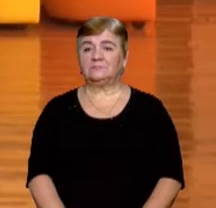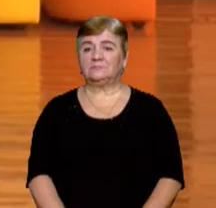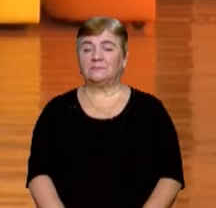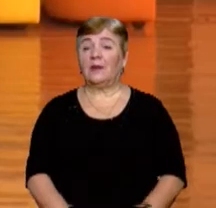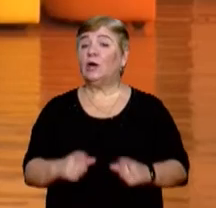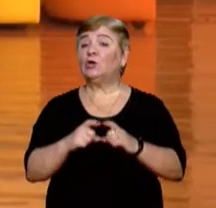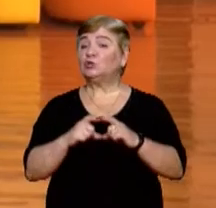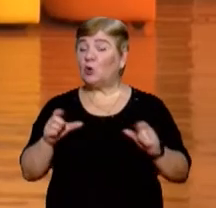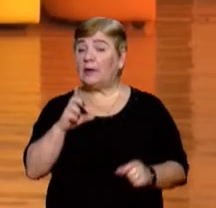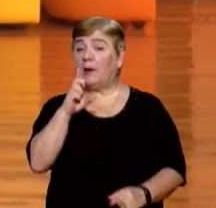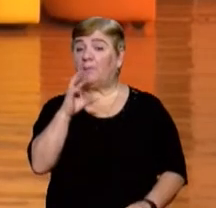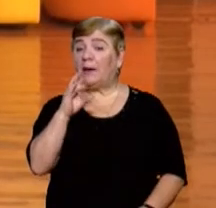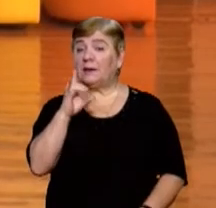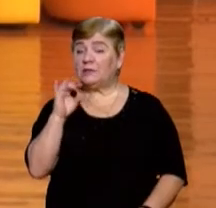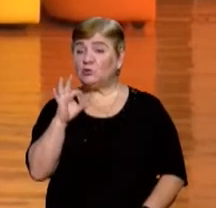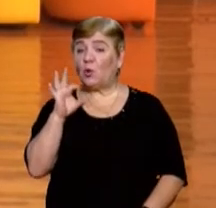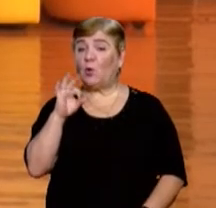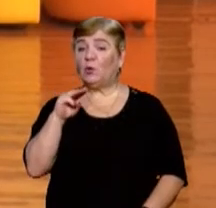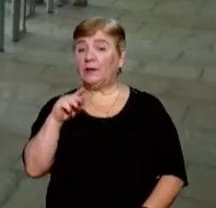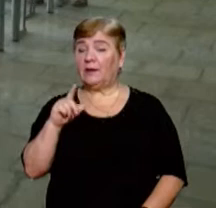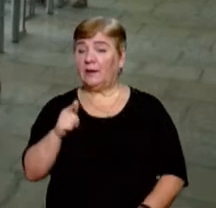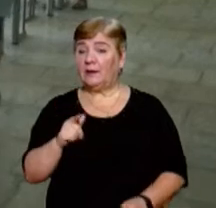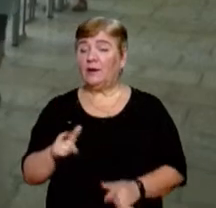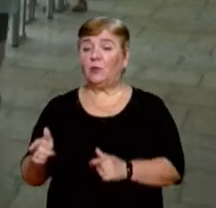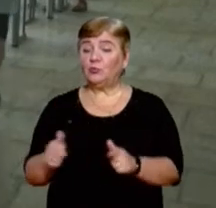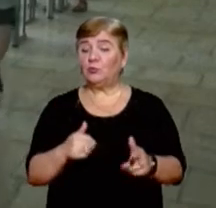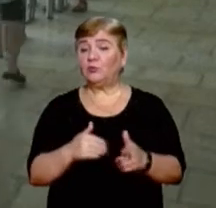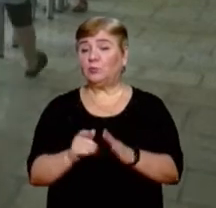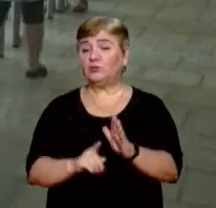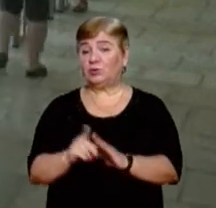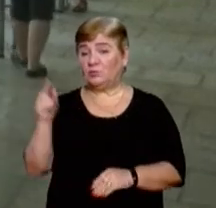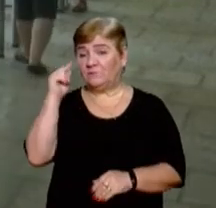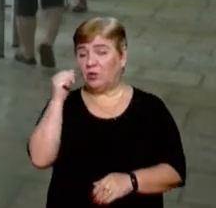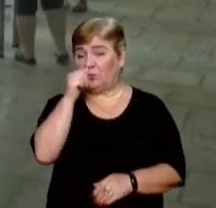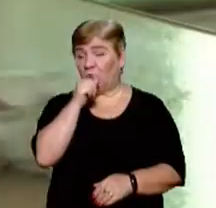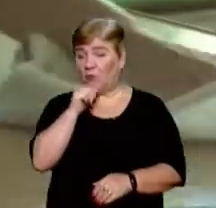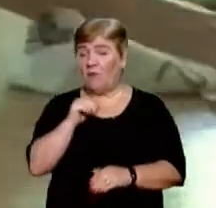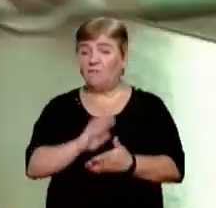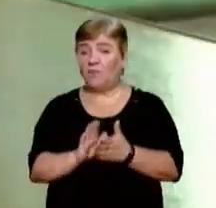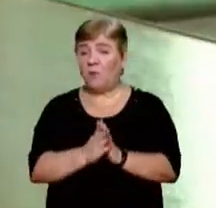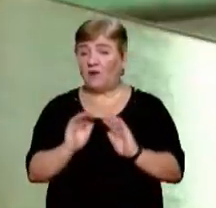Школи Баранинської ОТГ готують до початку навчального року в умовах карантину.